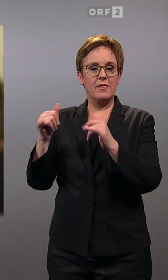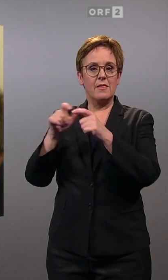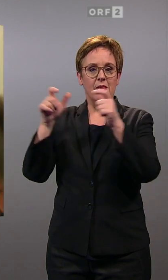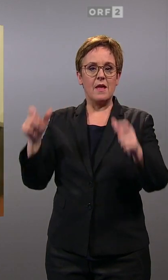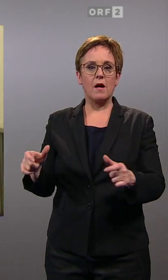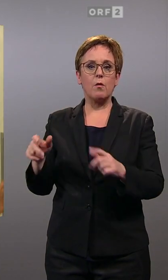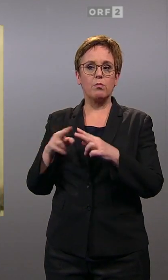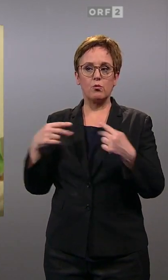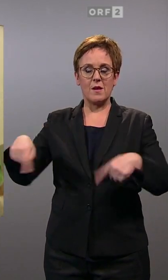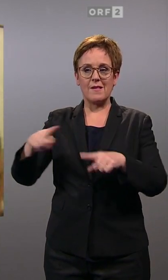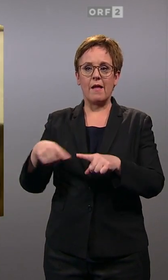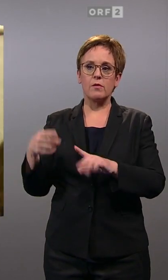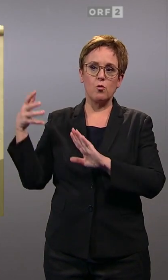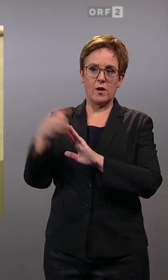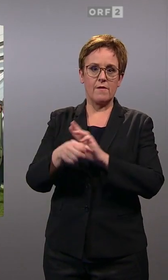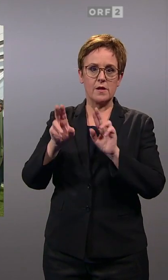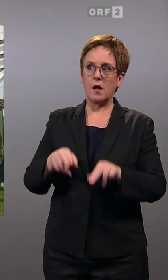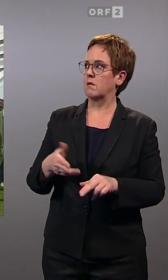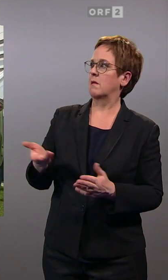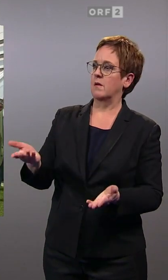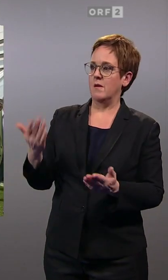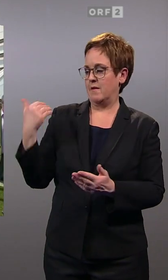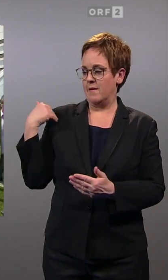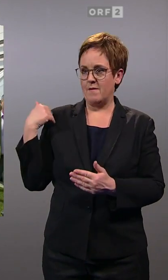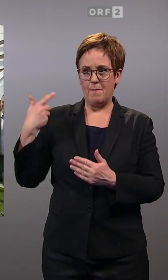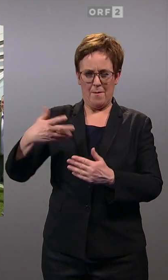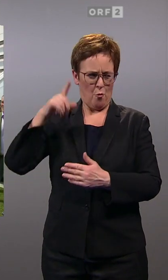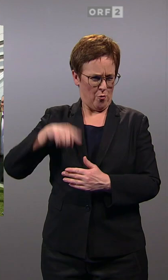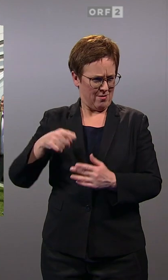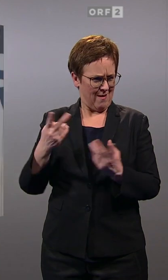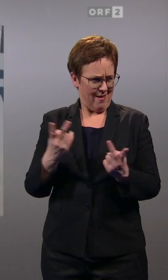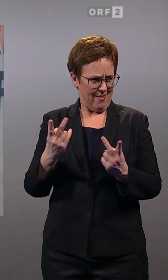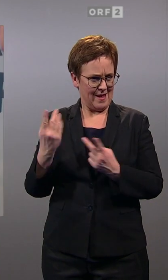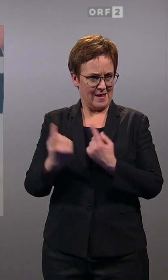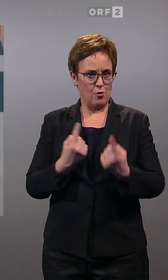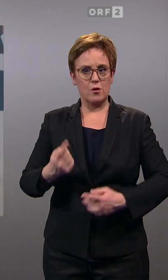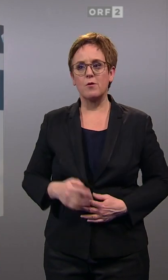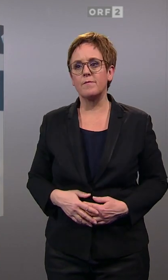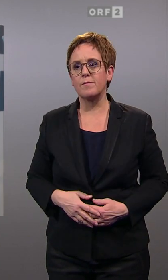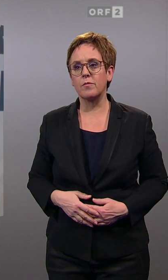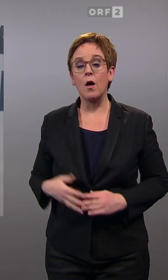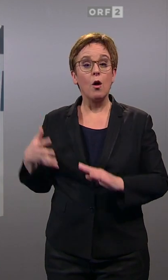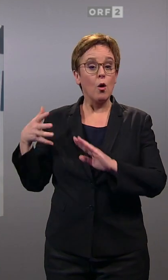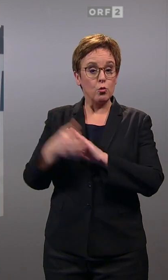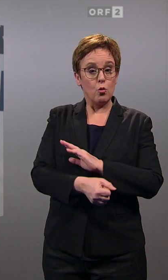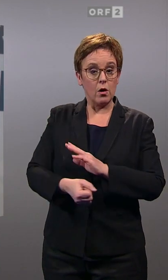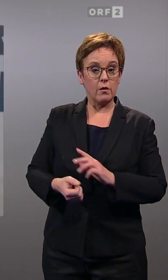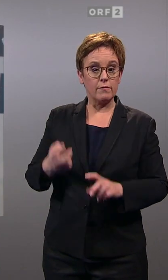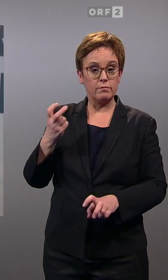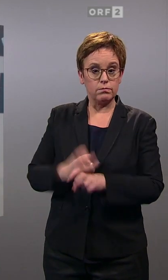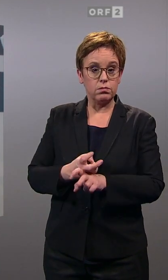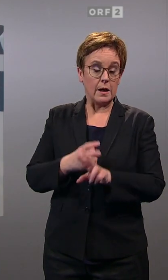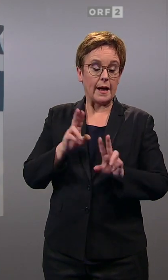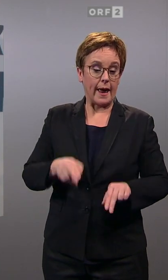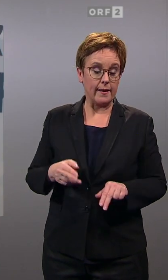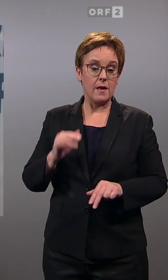sie ein Durchgriffsrecht. Man fühlt sich an die aktuell letzten Monate erinnert. Ob das Durchgriffsrecht in Anwendung